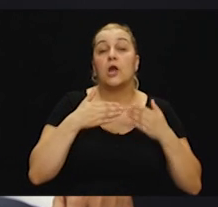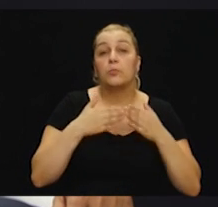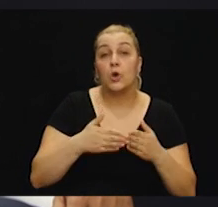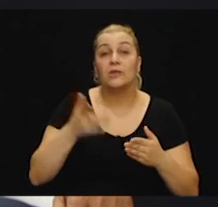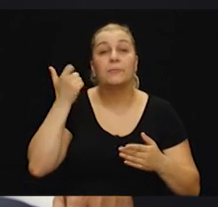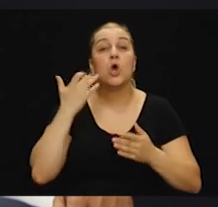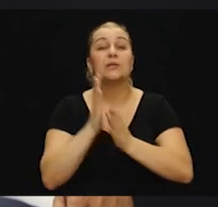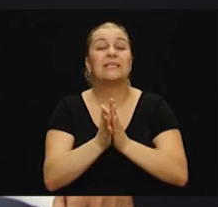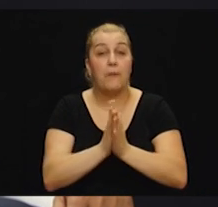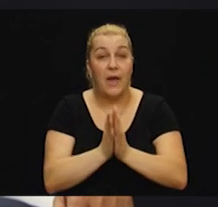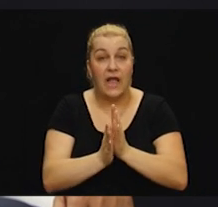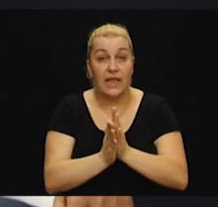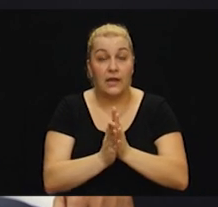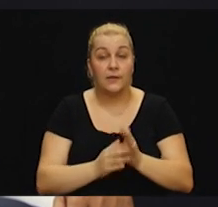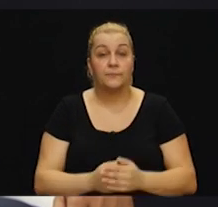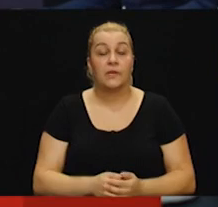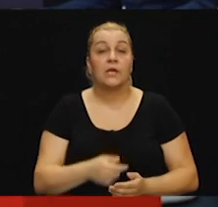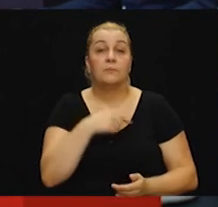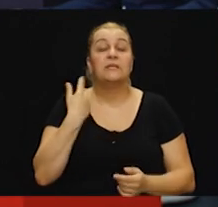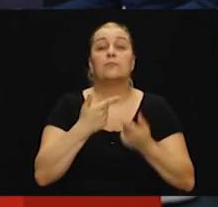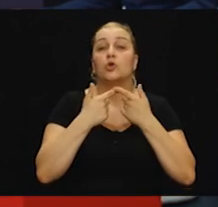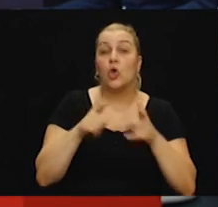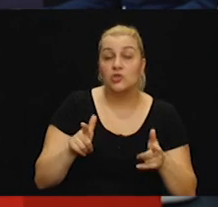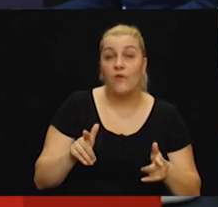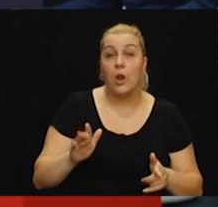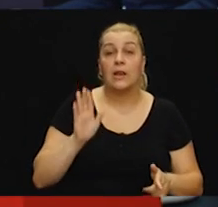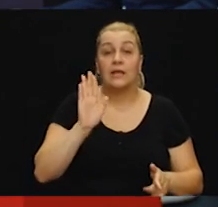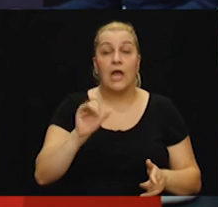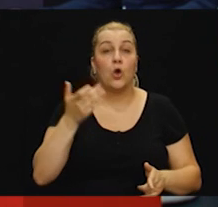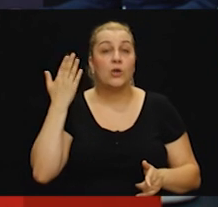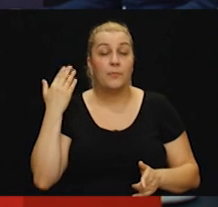brod je bio zapaljen. Tako je, i dozvolili smo, tako je bio,